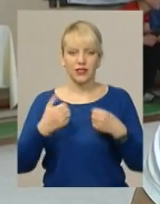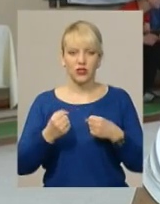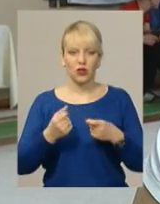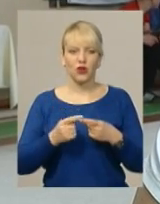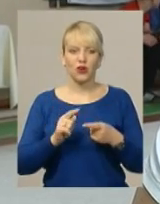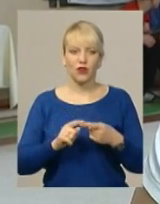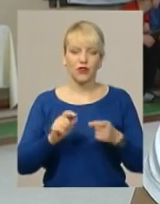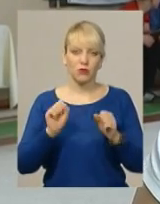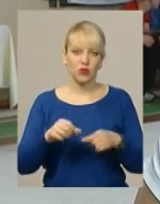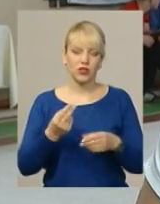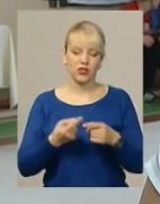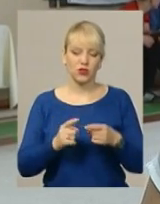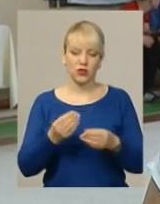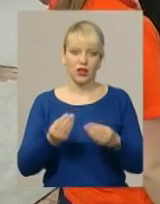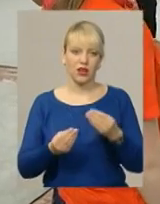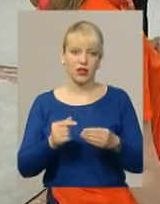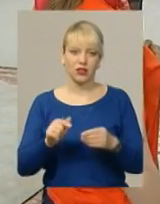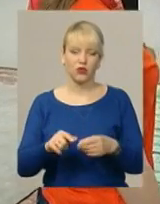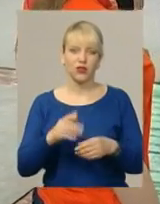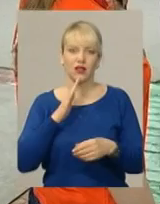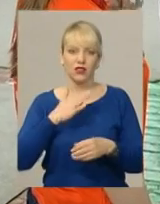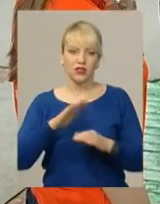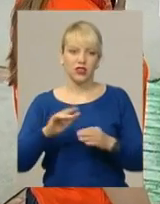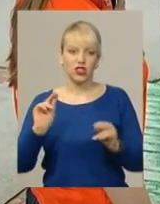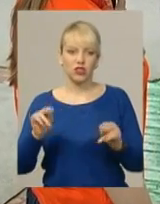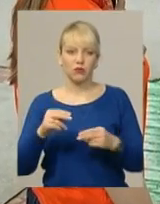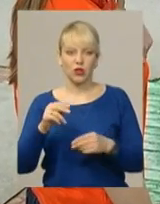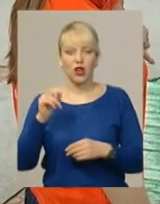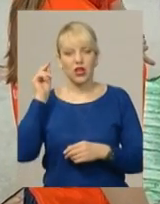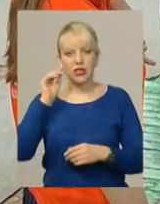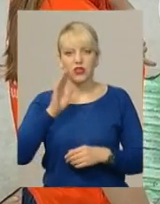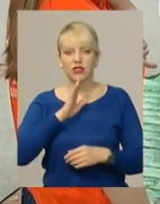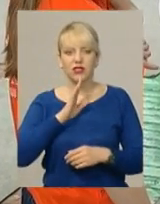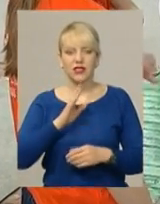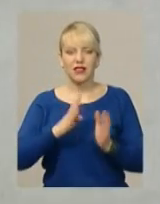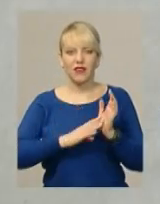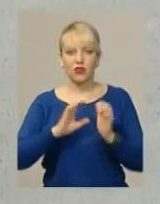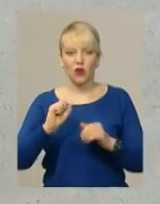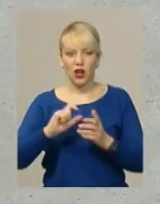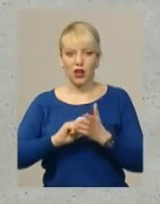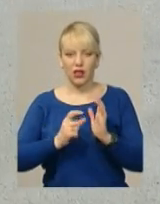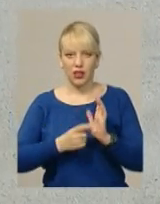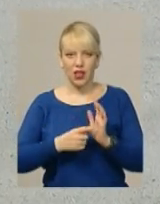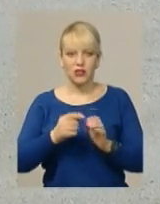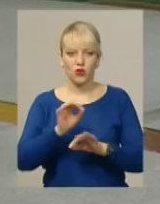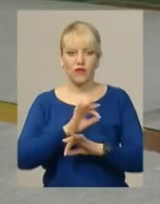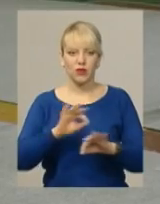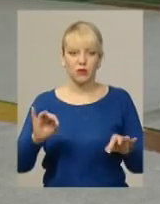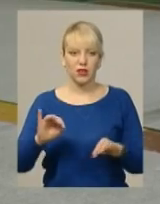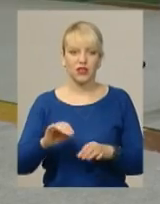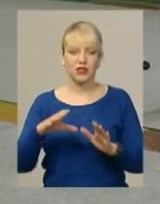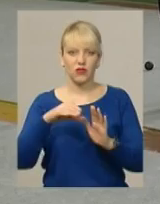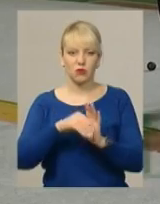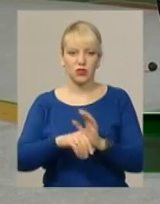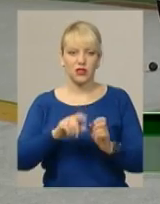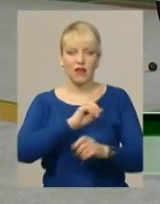звільнені цю гру грати. І тут вони в нас чемпіони. Учениця 9-го А-класу Валерія Загородня відміниться, втім числі і з фізкультури. Спорт